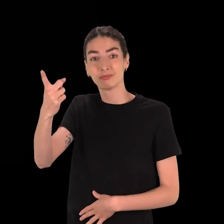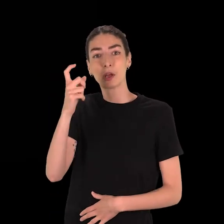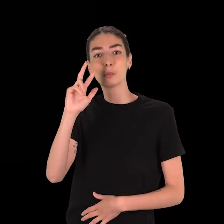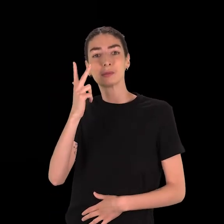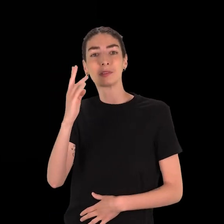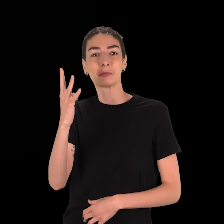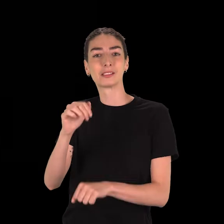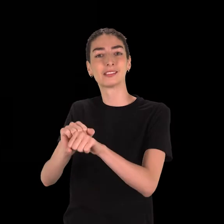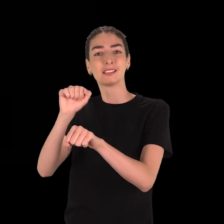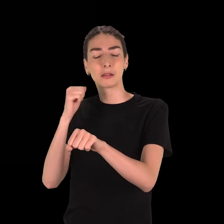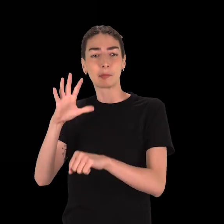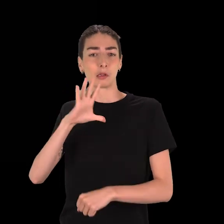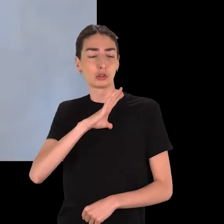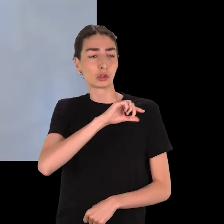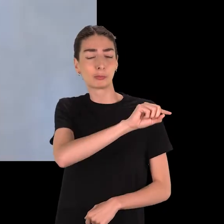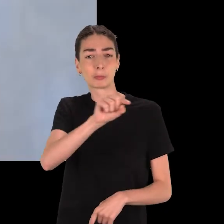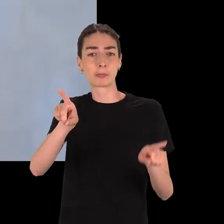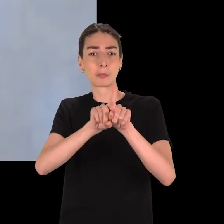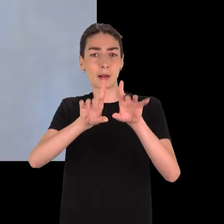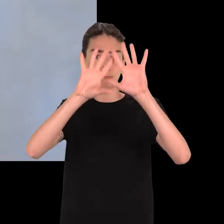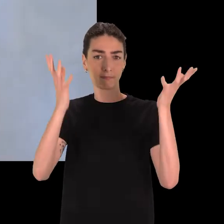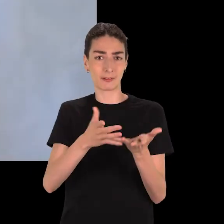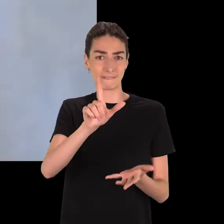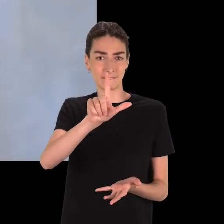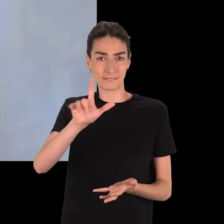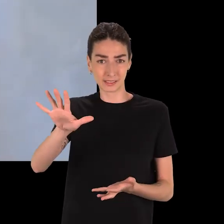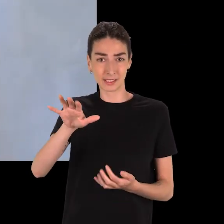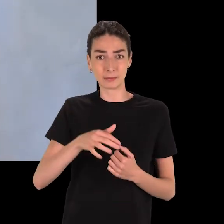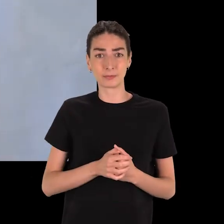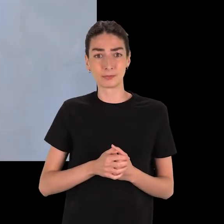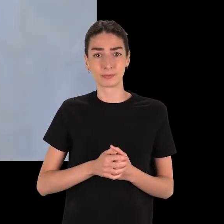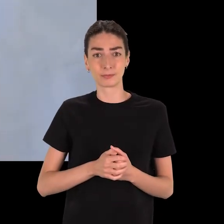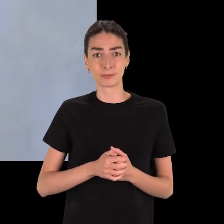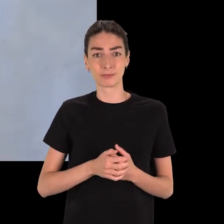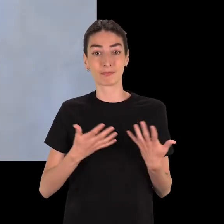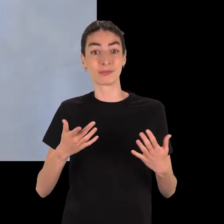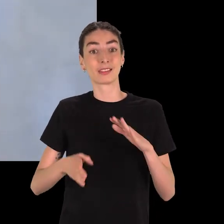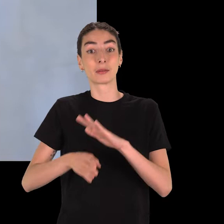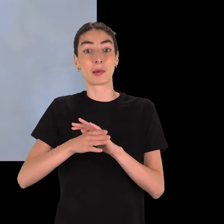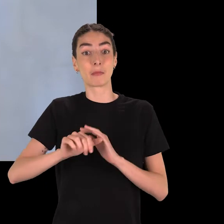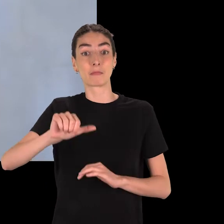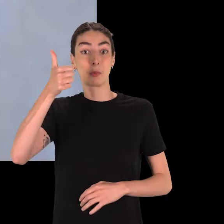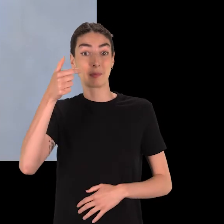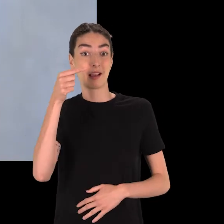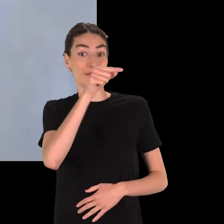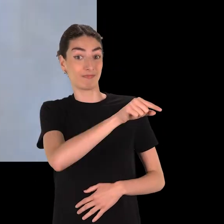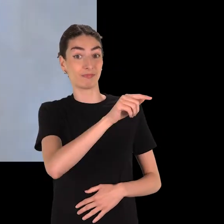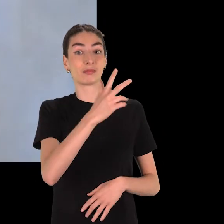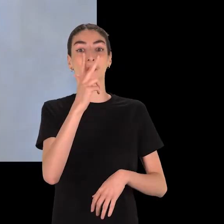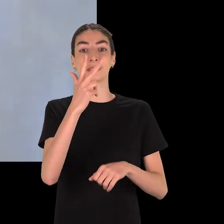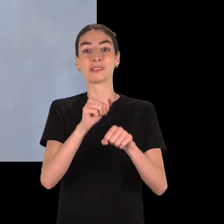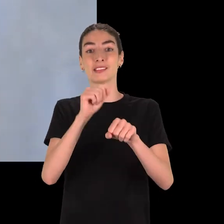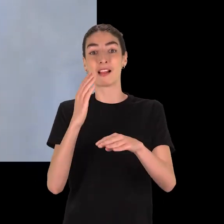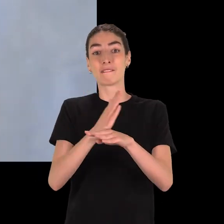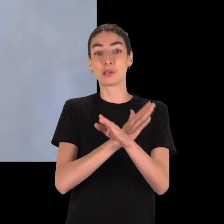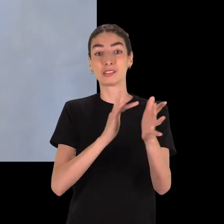Celle-ci date du 3e ou 4e siècle de notre ère, mais il en existe de nombreuses autres versions. On en connaît aujourd'hui 25. La